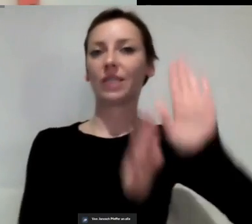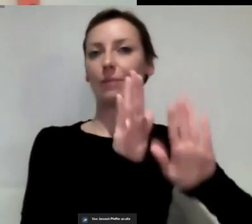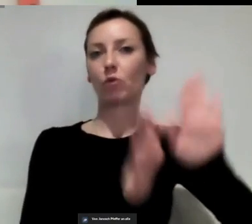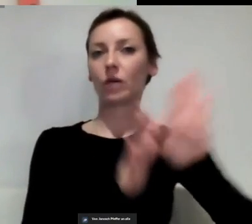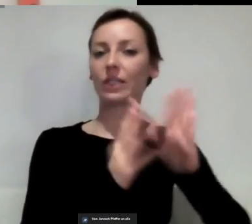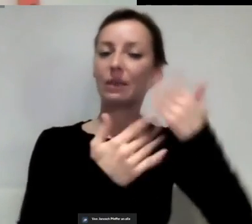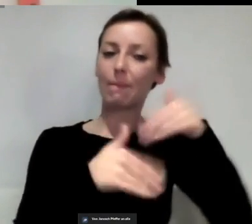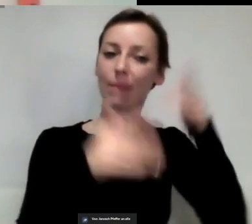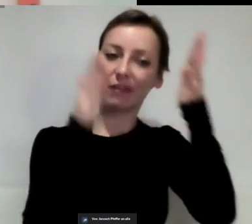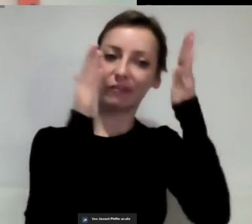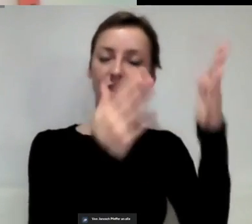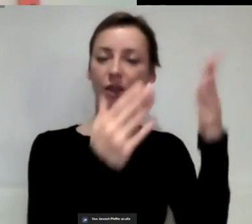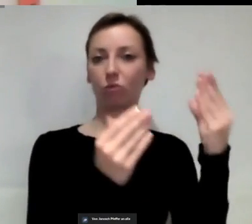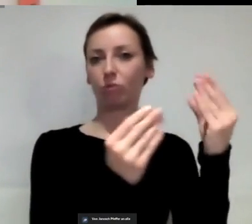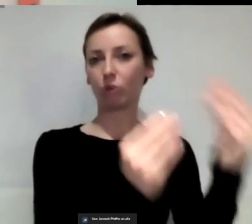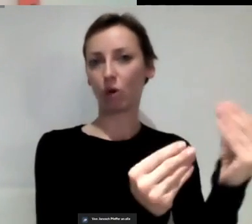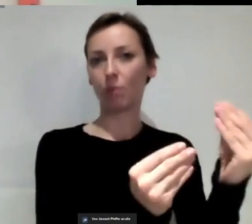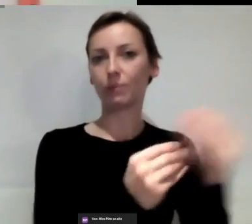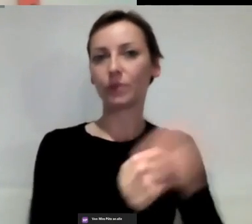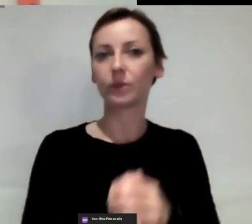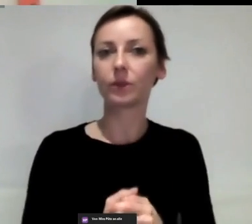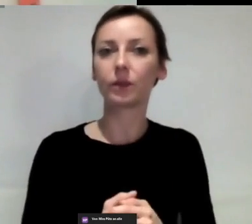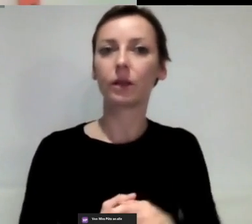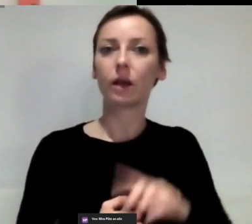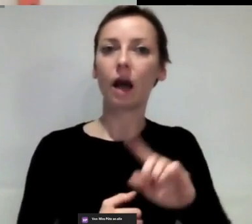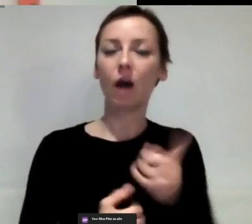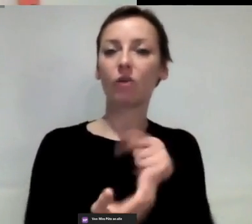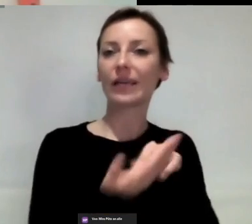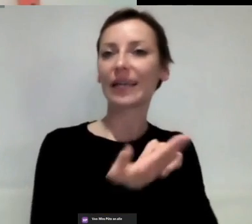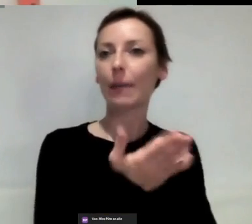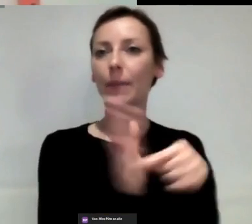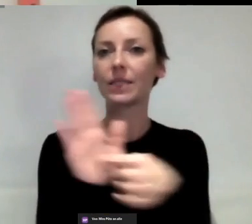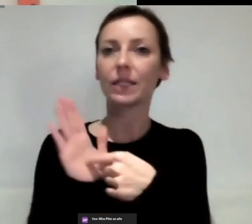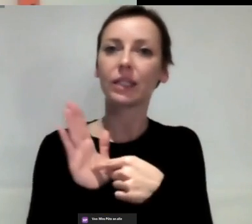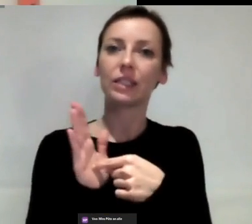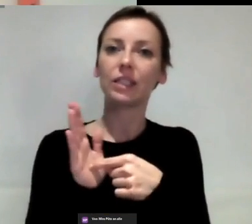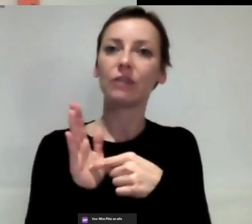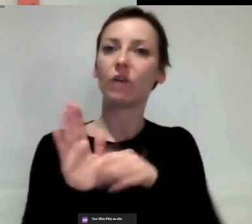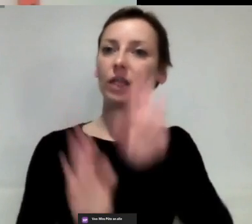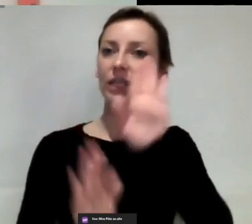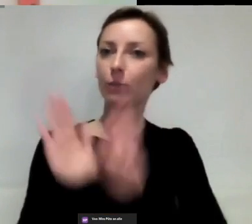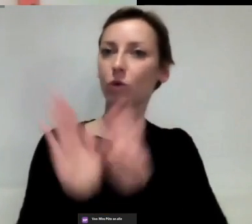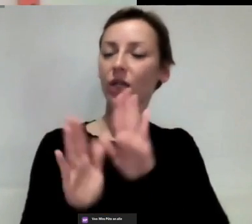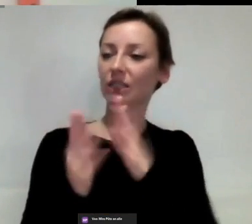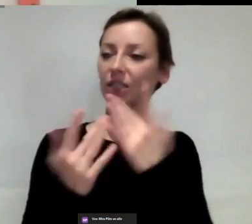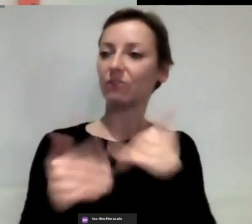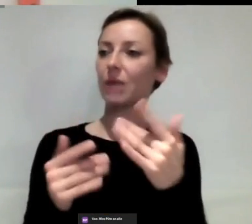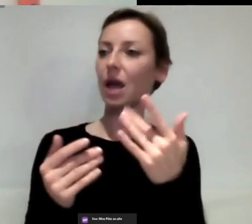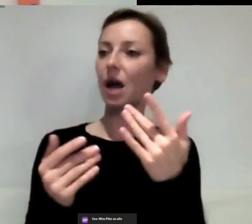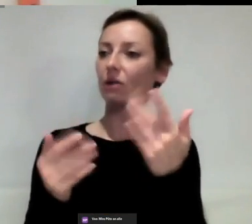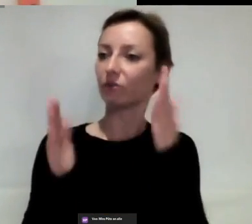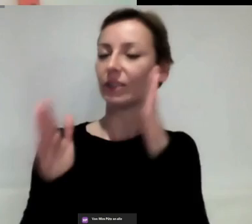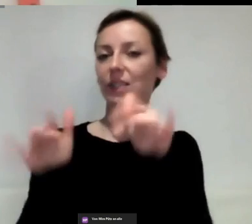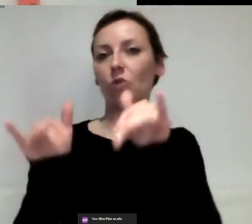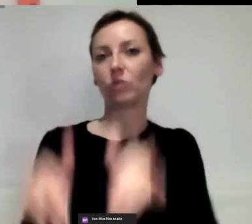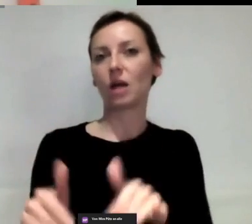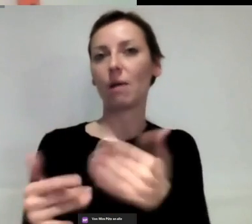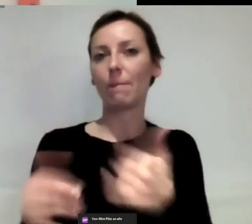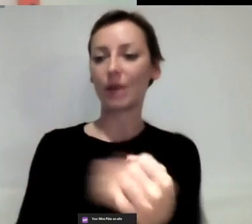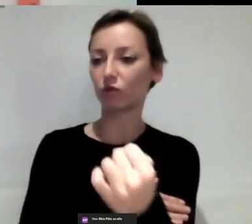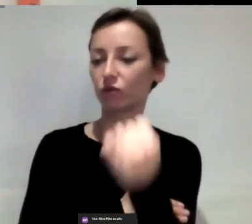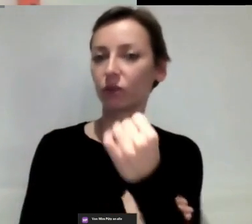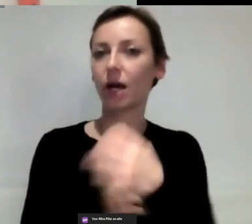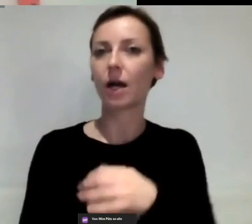repräsentative Demokratie stärkt, wenn man das Gefühl hat, okay, die hören aber auf den Klima oder auf den